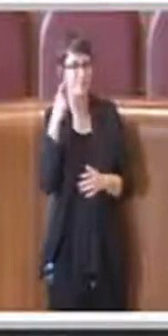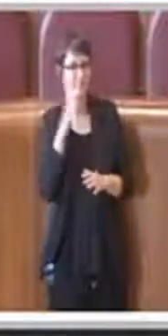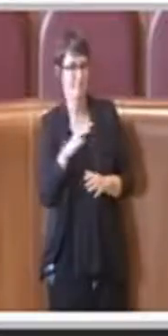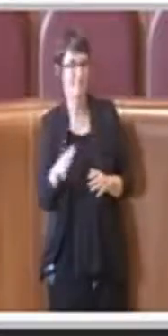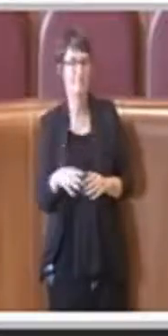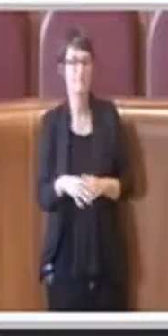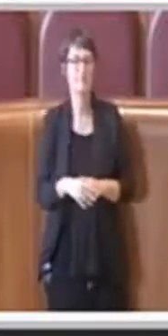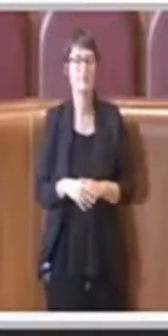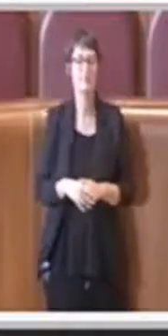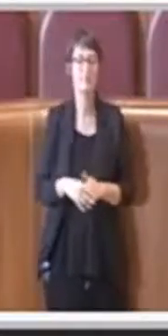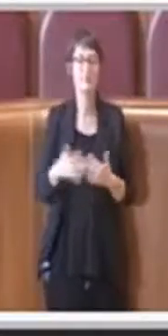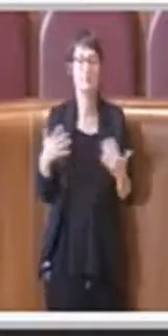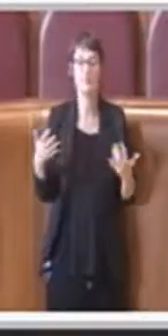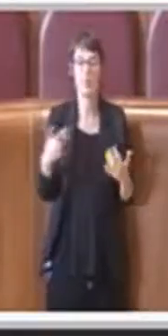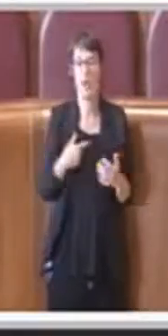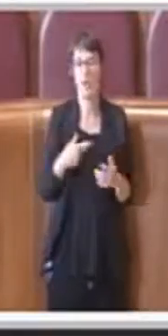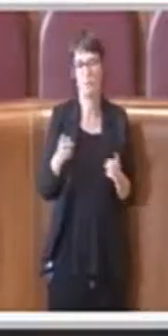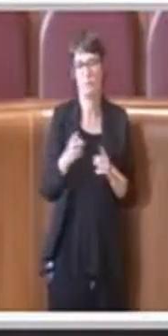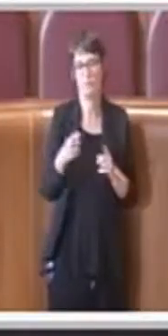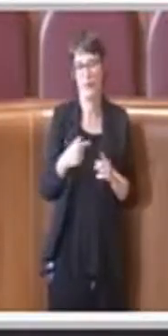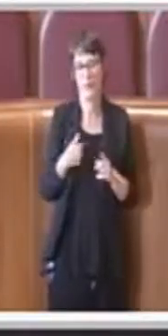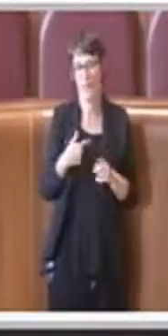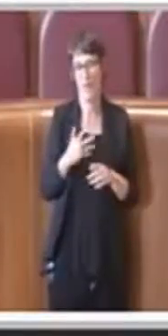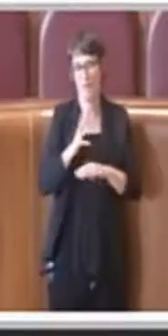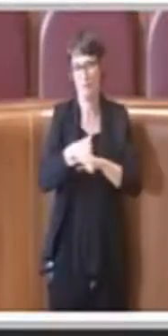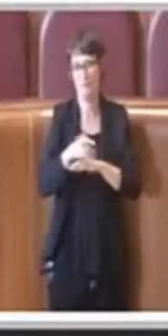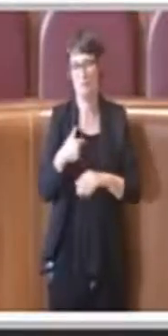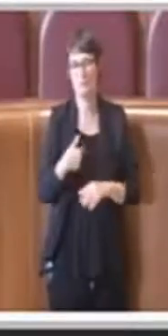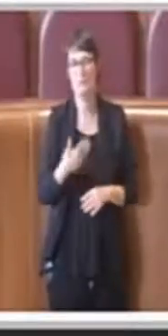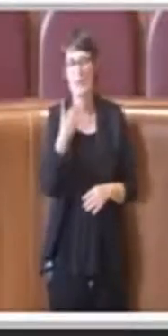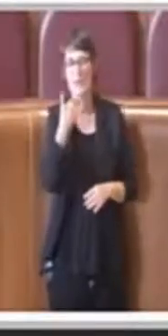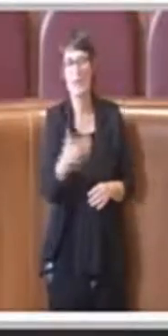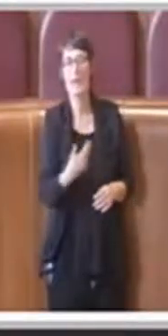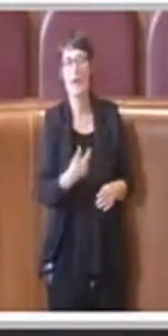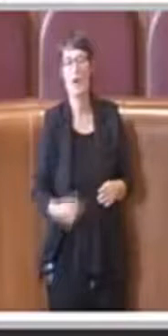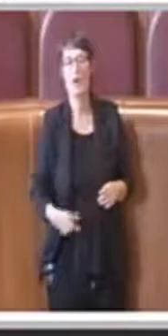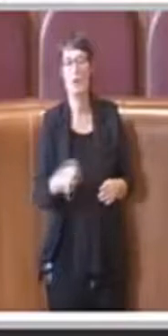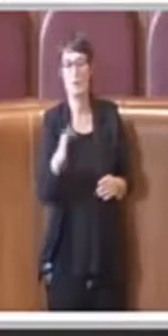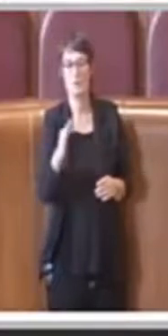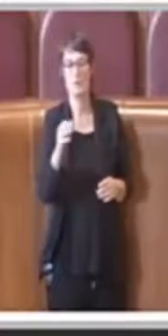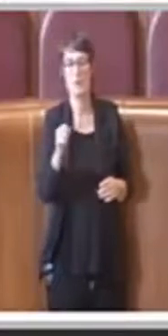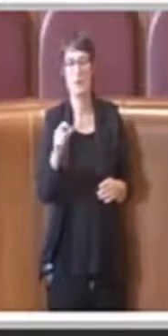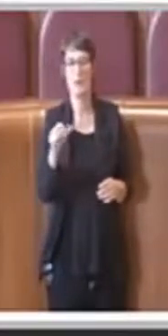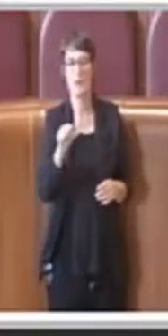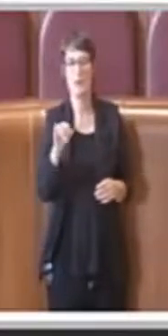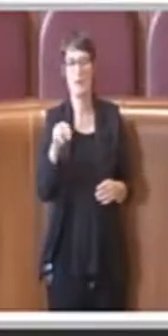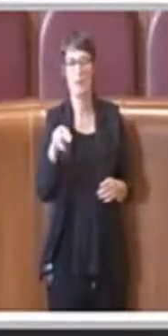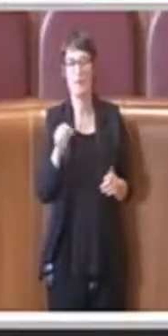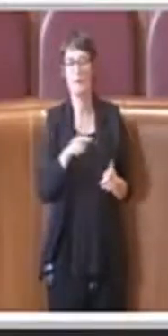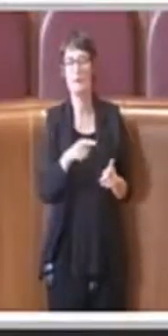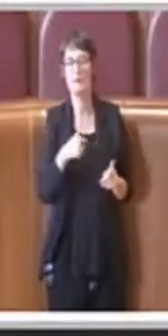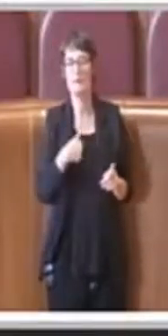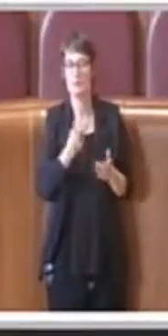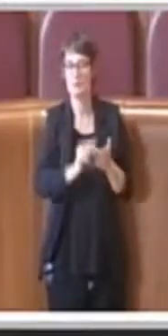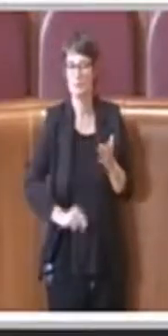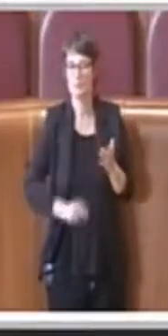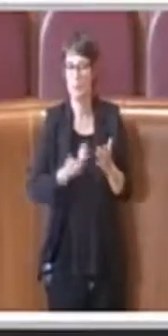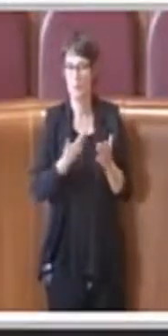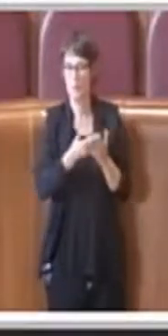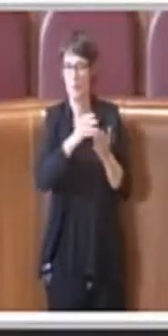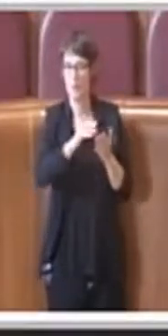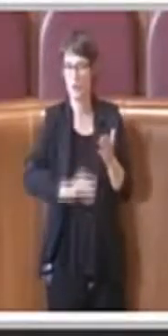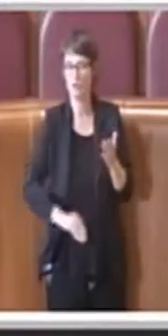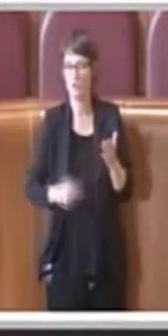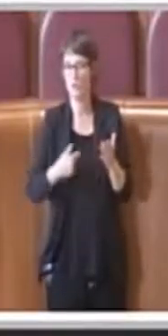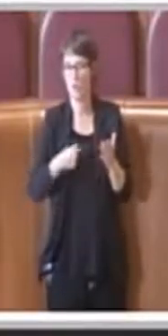Brevemente intervengo in dissenso, ringrazio il consigliere Fassina per aver scritto la mozione che ho sottoscritto e quindi